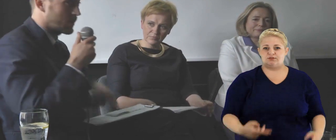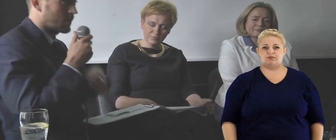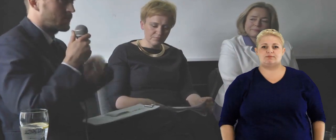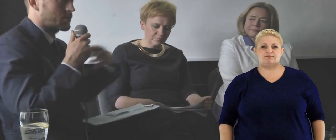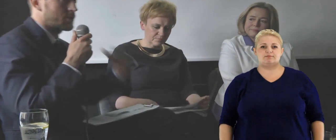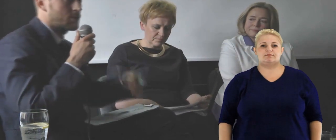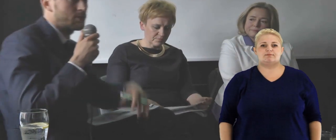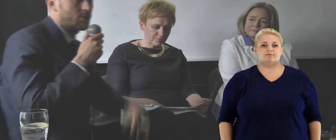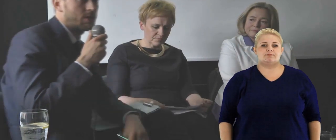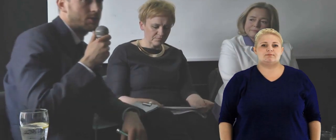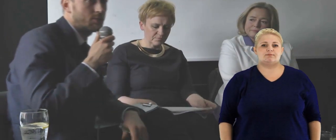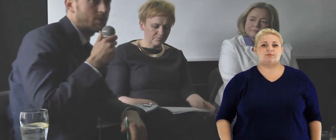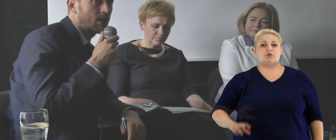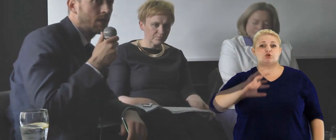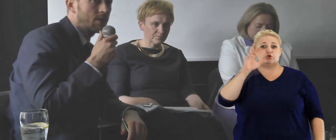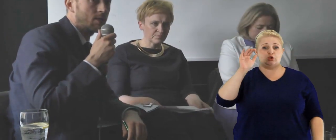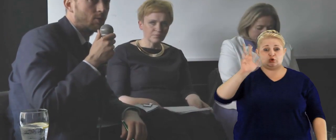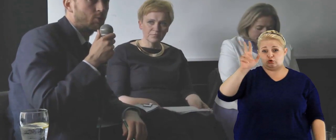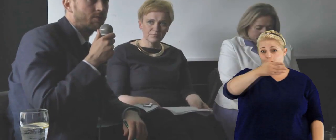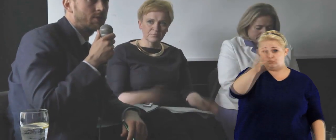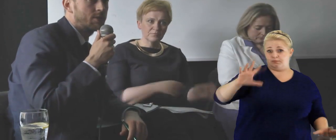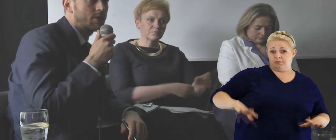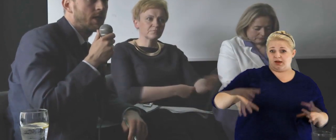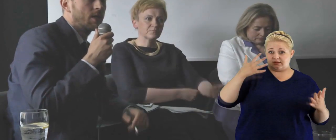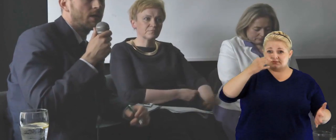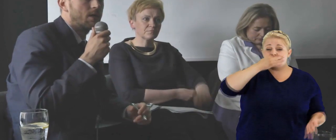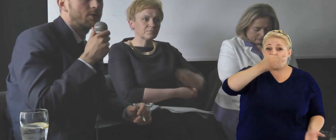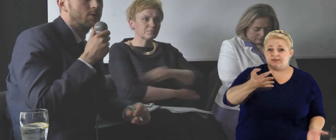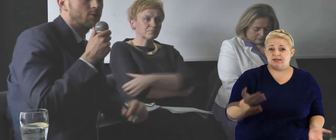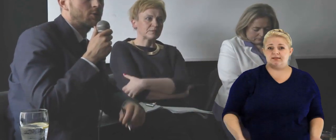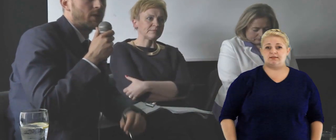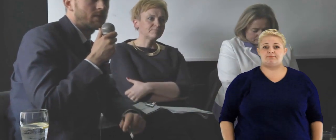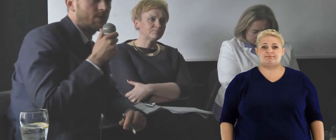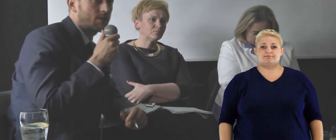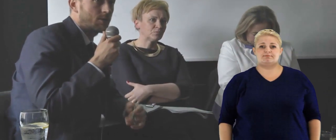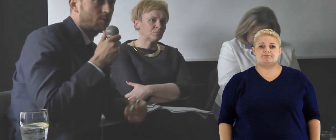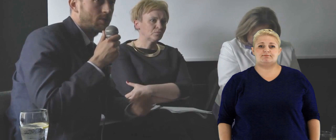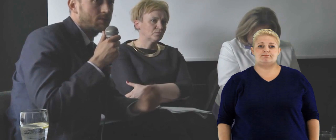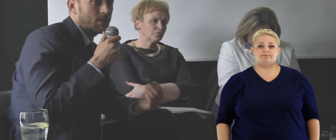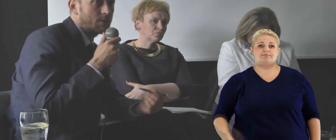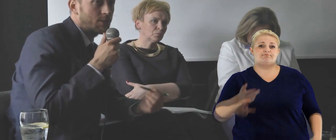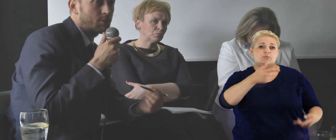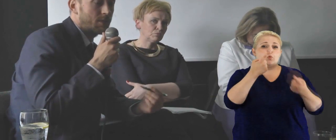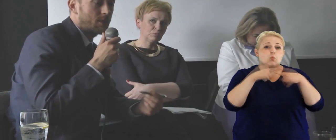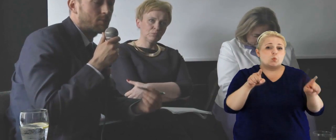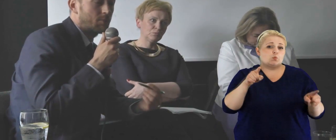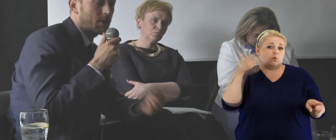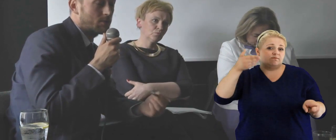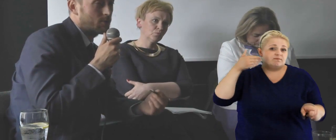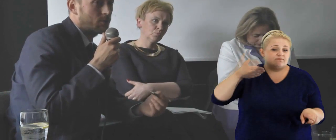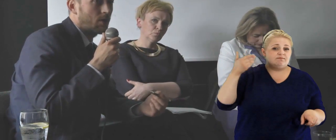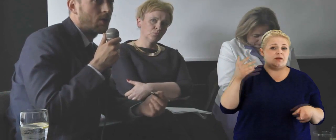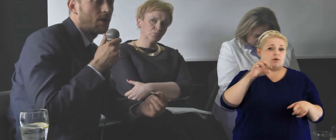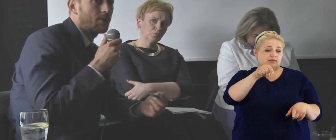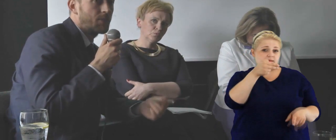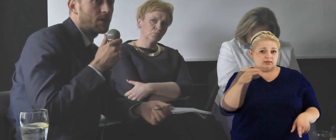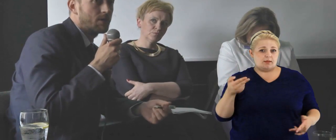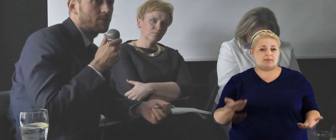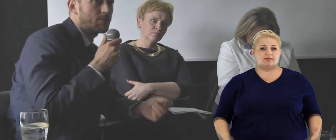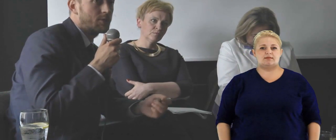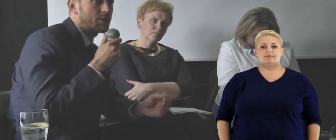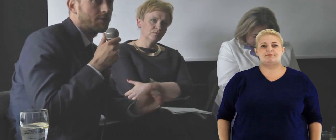interesująca, ale może jeszcze będzie okazja, żeby na to odpowiedzieć. Czy ktoś z Państwa chciałby zadać jakieś pytanie, albo bardzo krótko